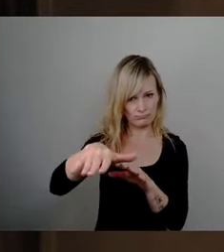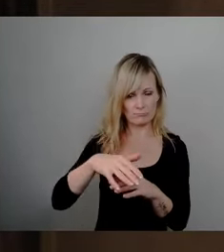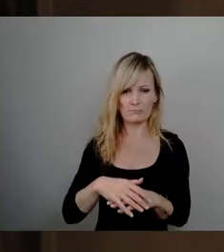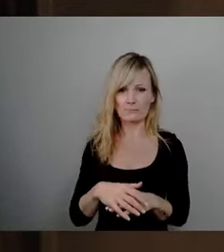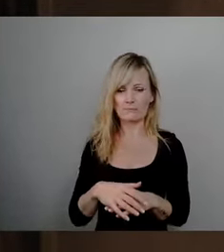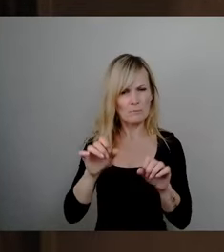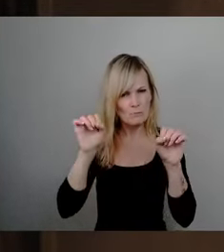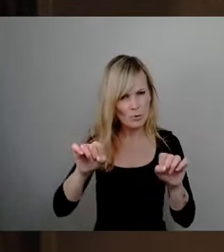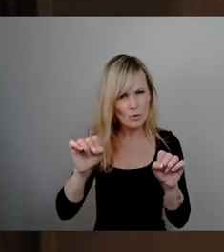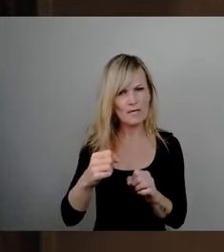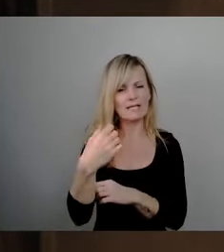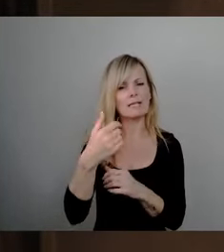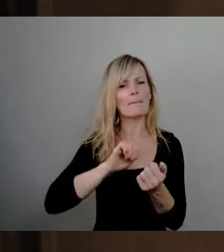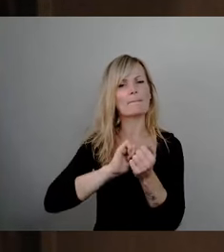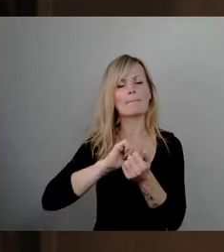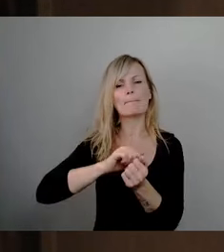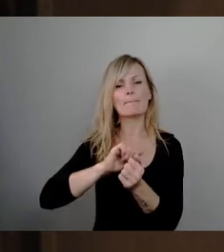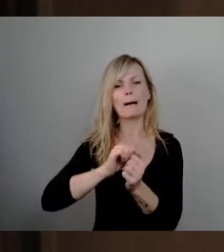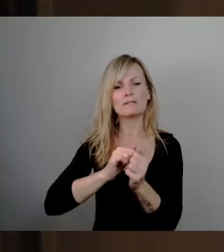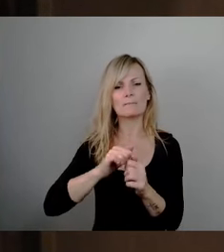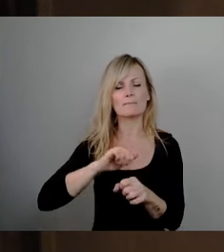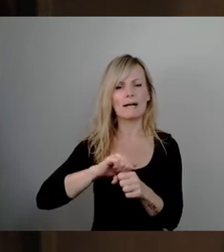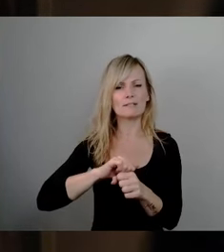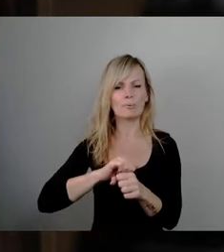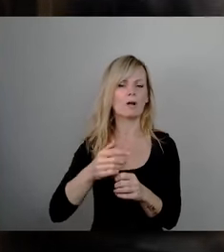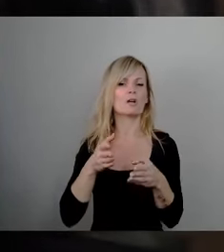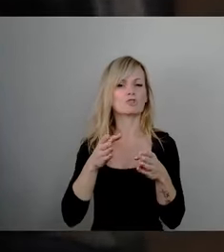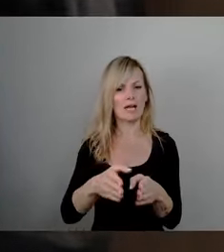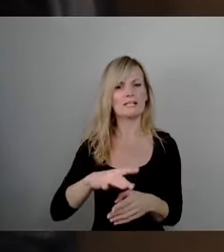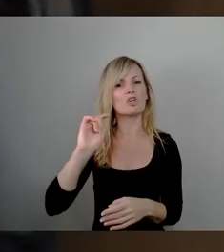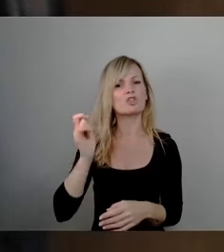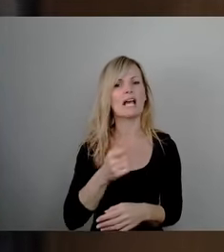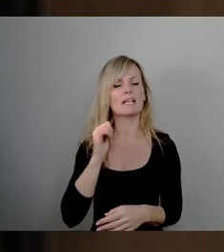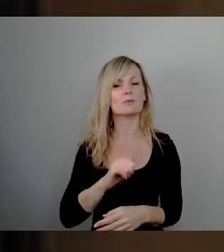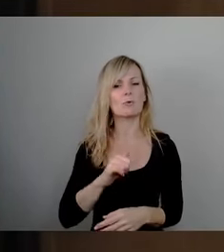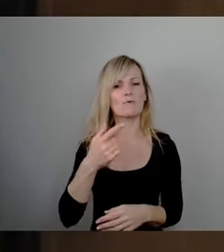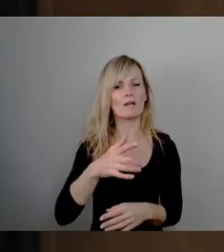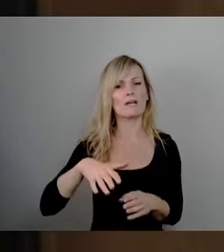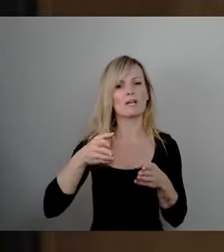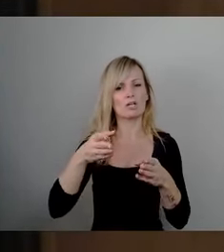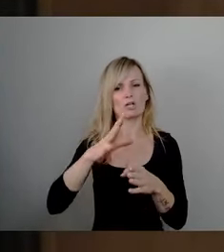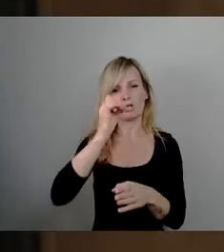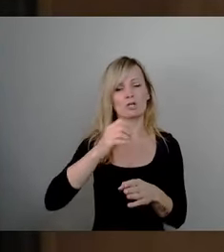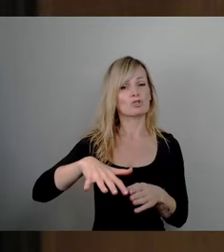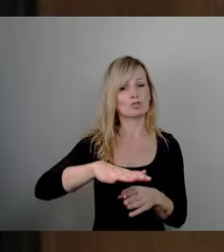Kreuzung Magdeburger Straße, Schlachthofstraße an das zusätzliche Verkehrsaufkommen anzupassen?